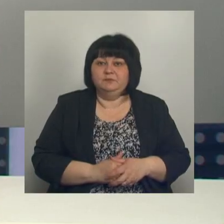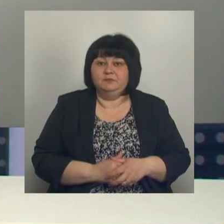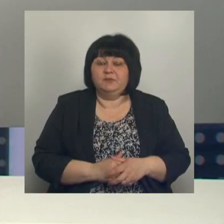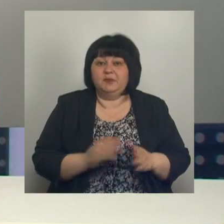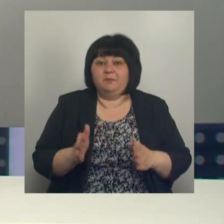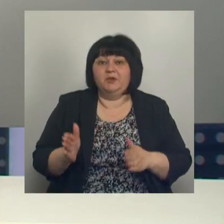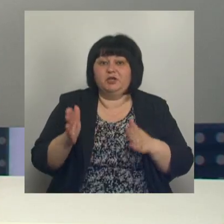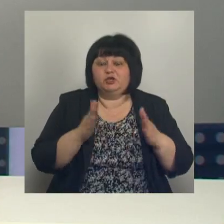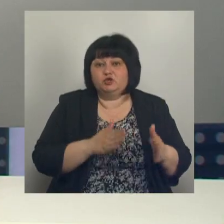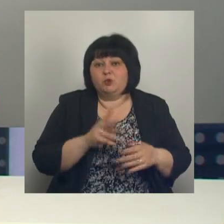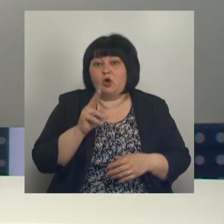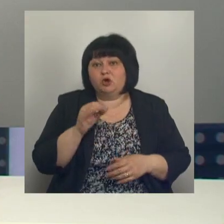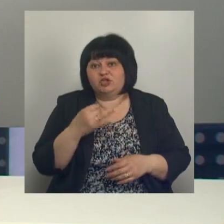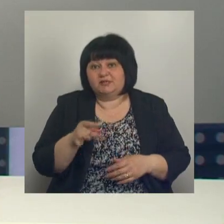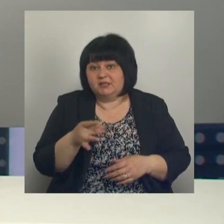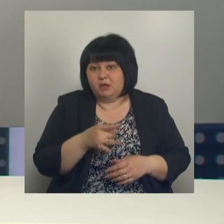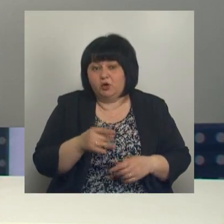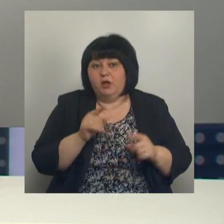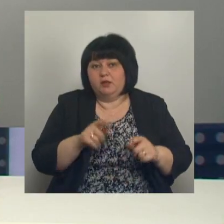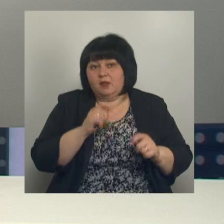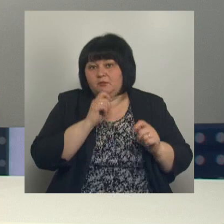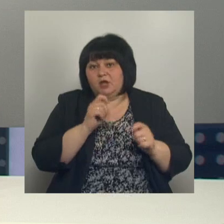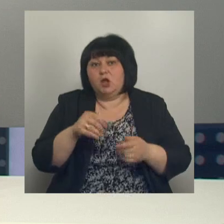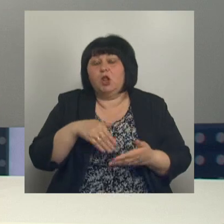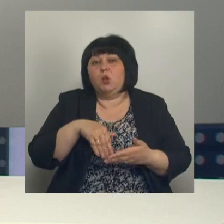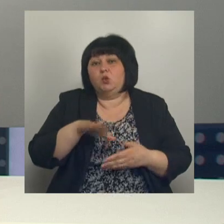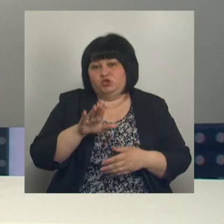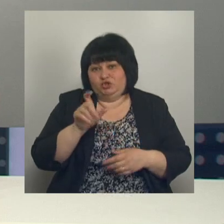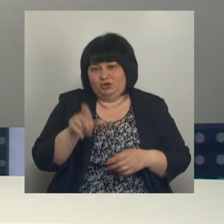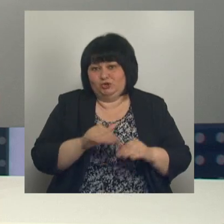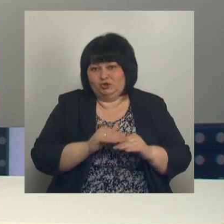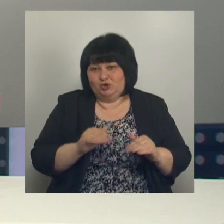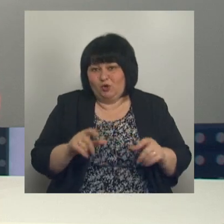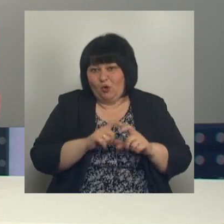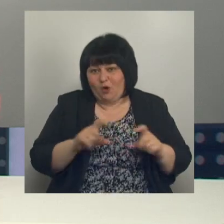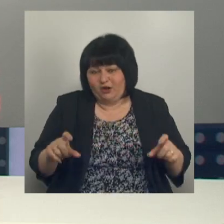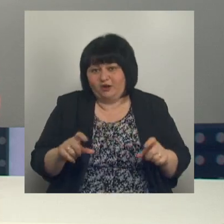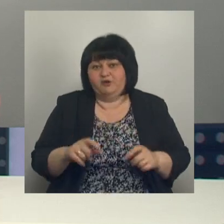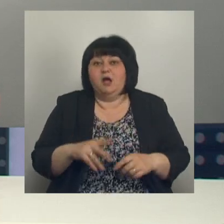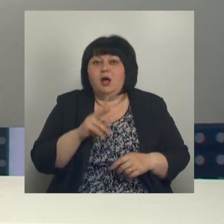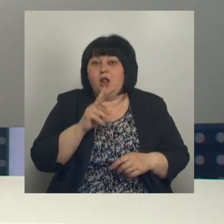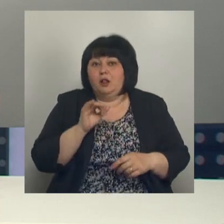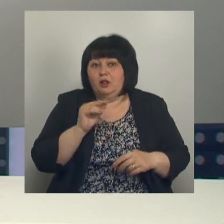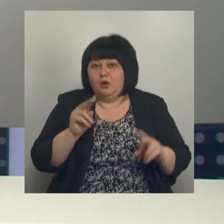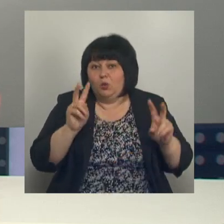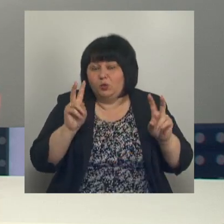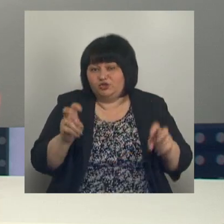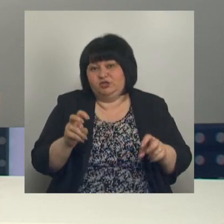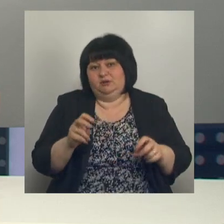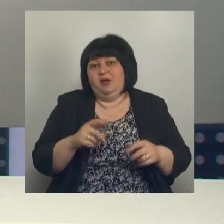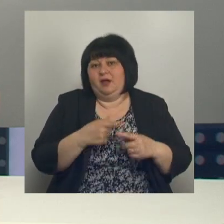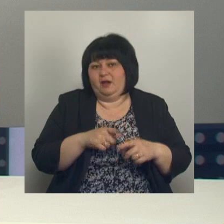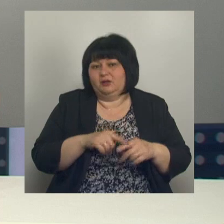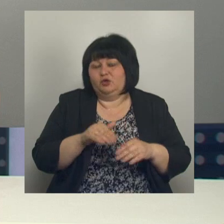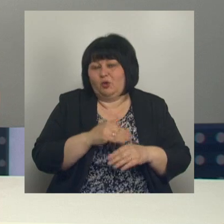Перенесемся в Карачанский район. Там наградили лучших школьников. Торжественная церемония «Луч» уже стала доброй традицией для